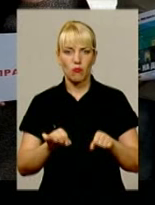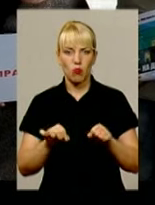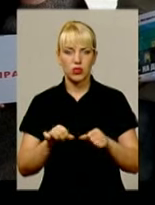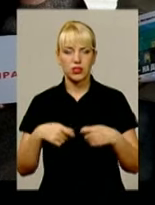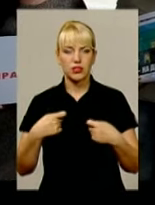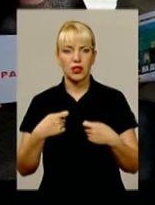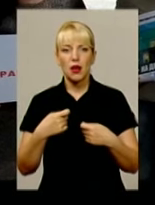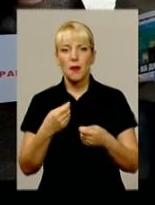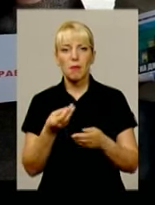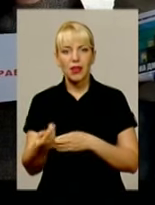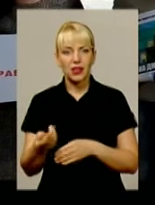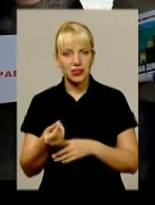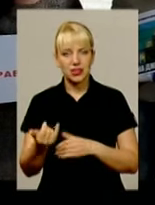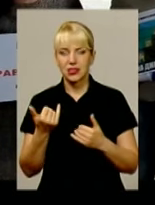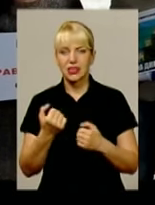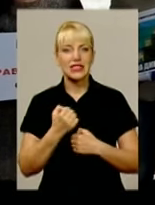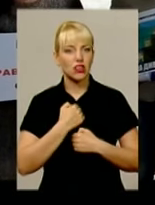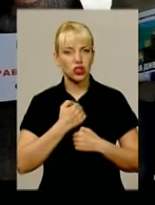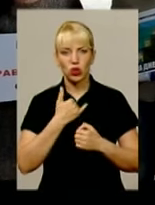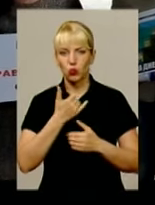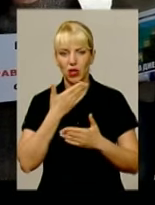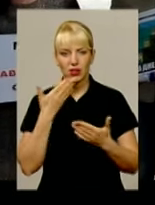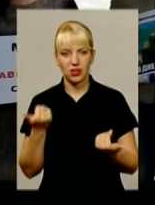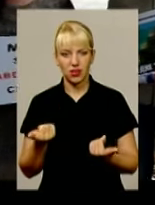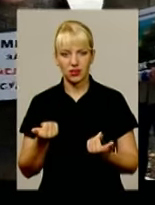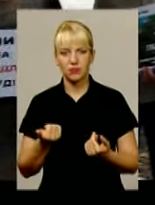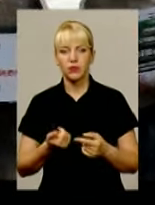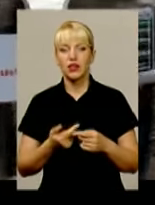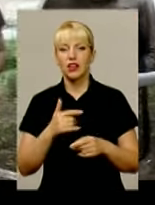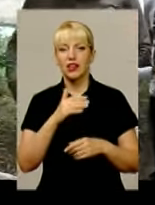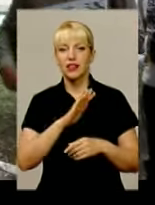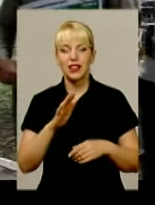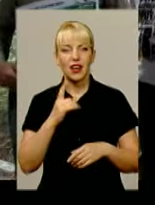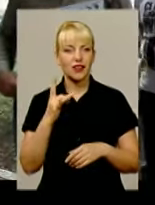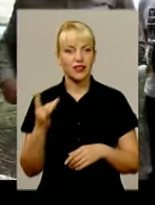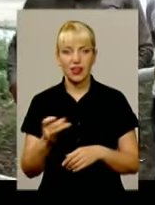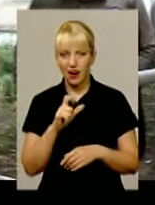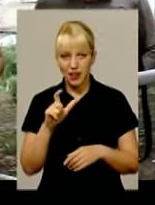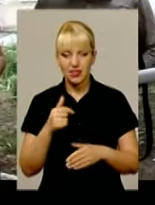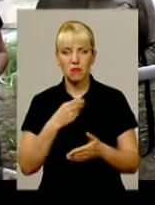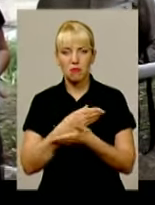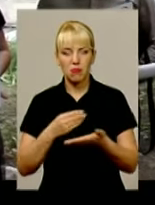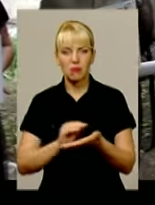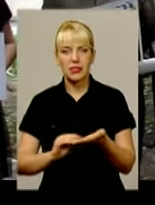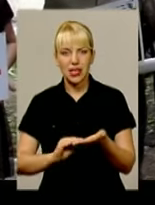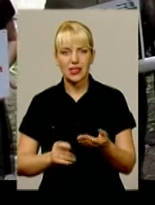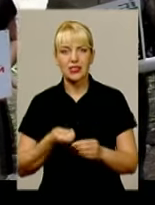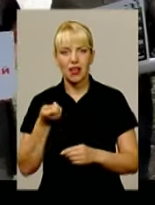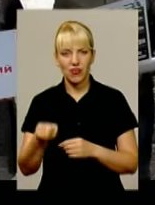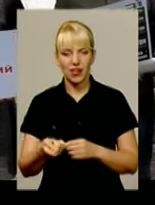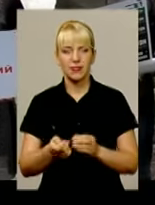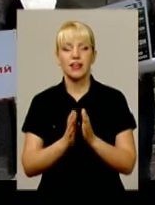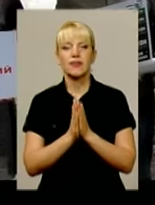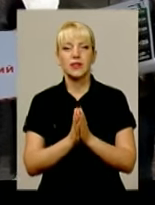к сожалению, вже немає. Банку не единожды писались заявления з просьбами, каким-то образом